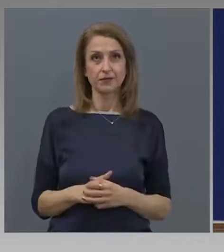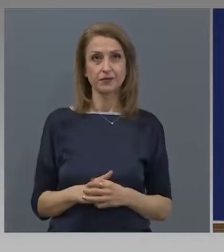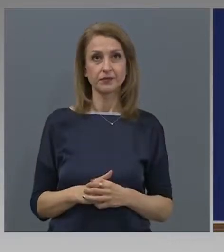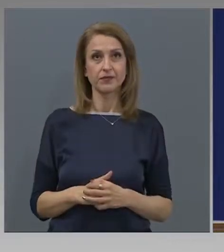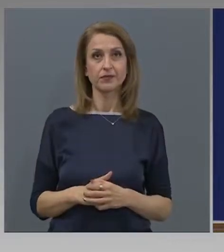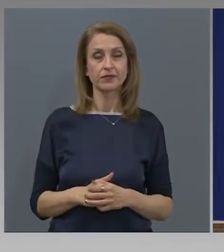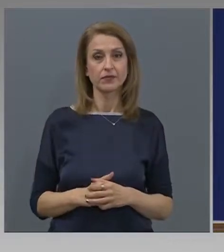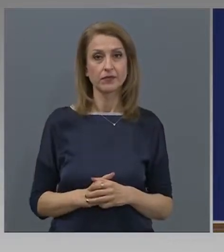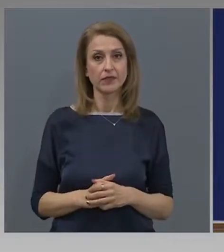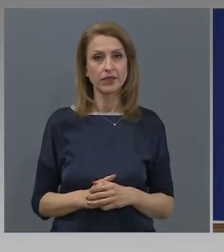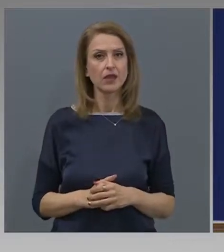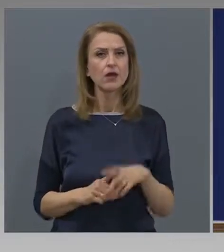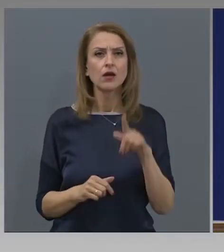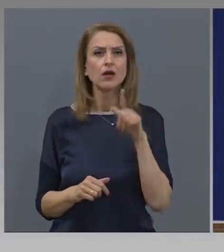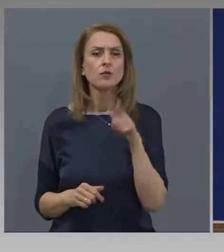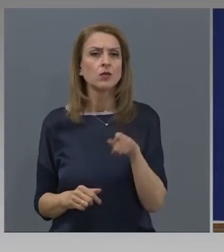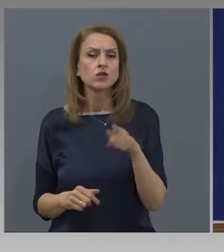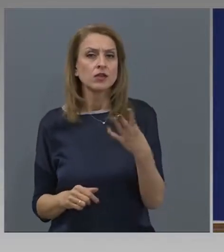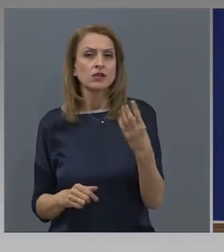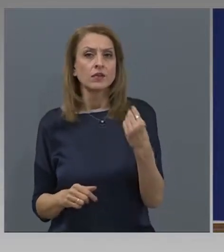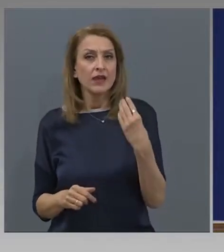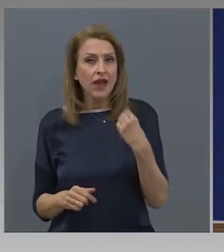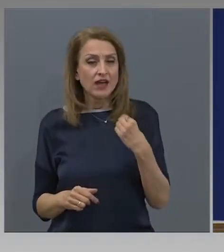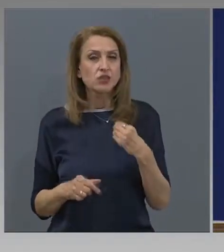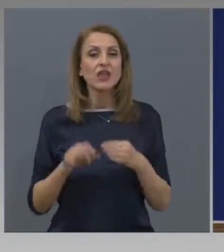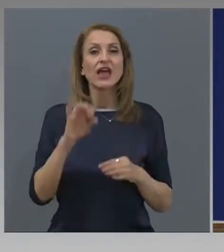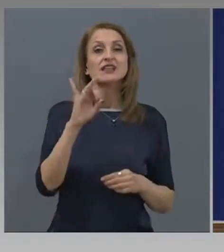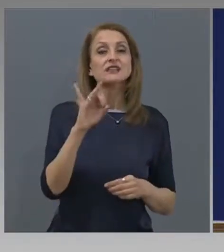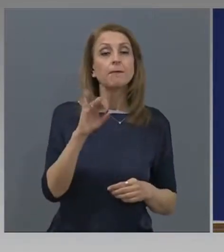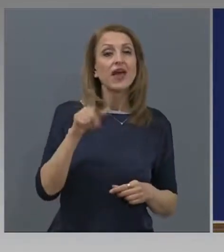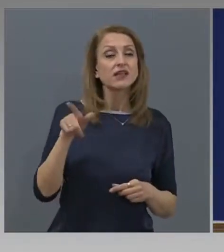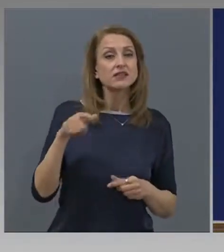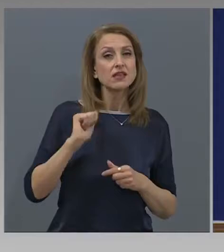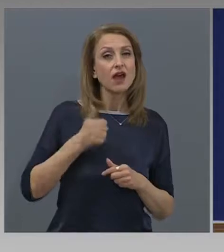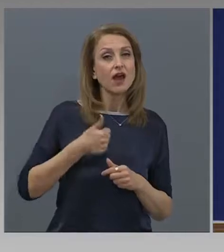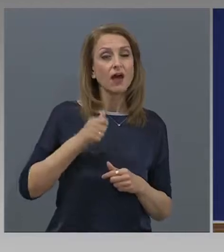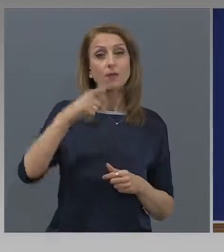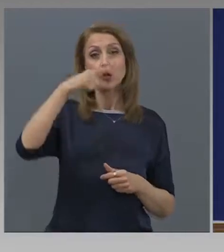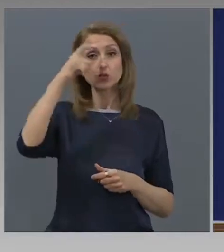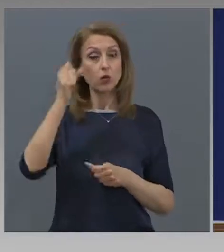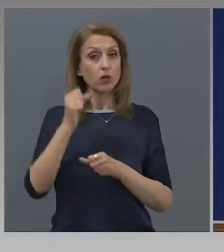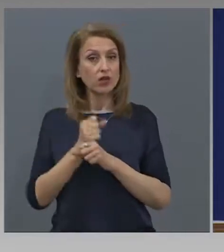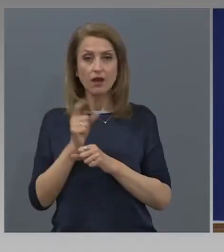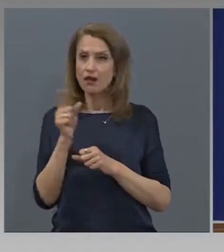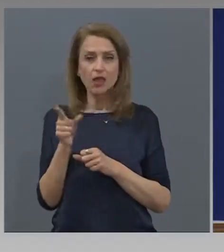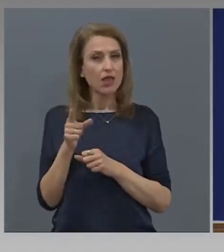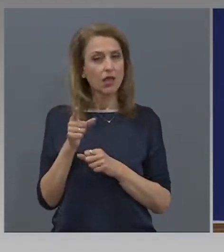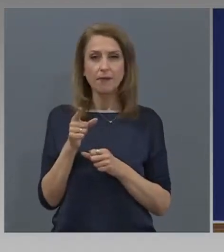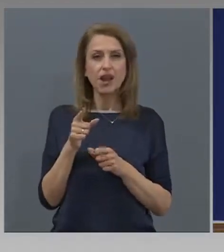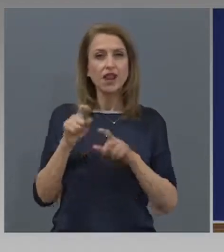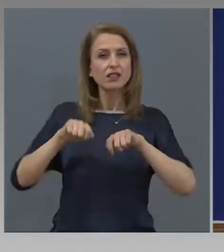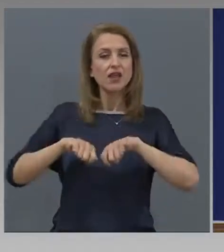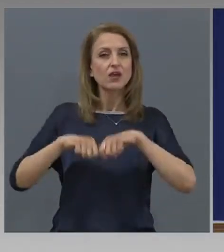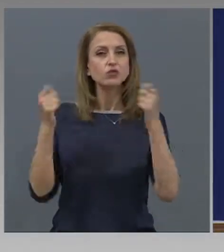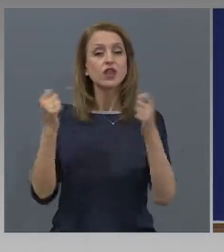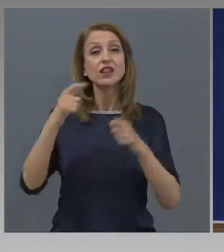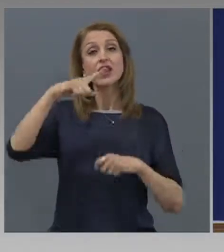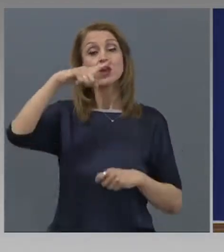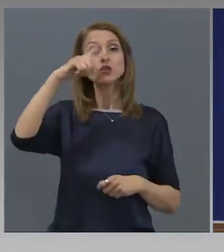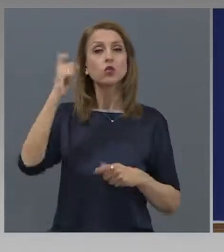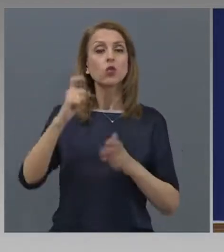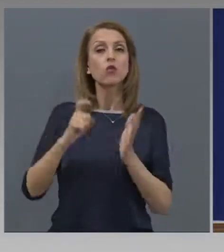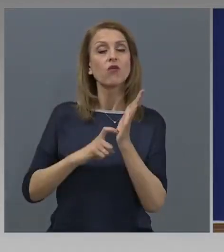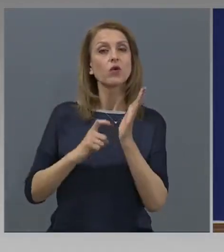бихте ли казали, дали в инспекцията по труда имате статистика за нарушение на трудовото законодателство сега в